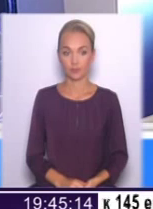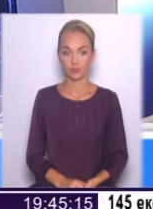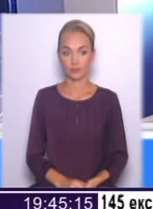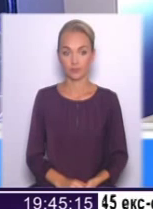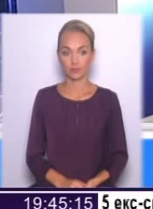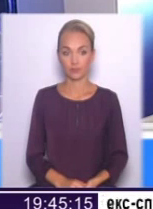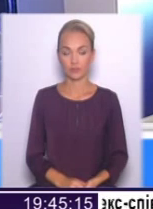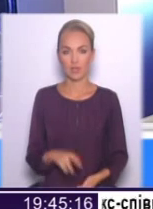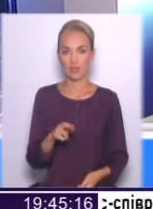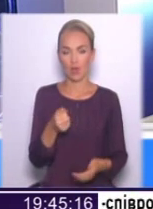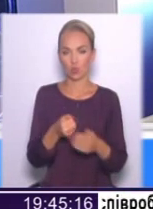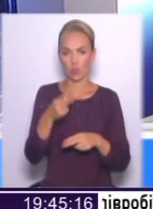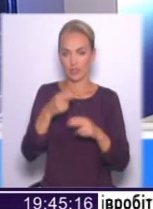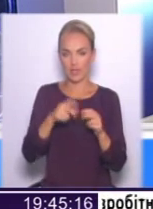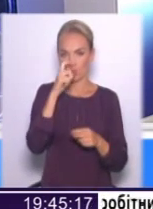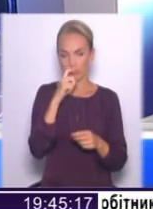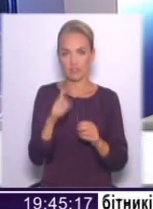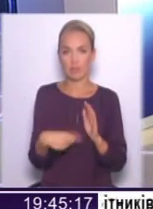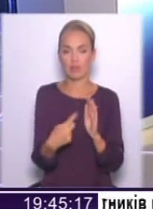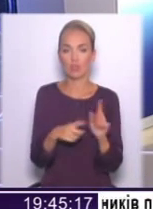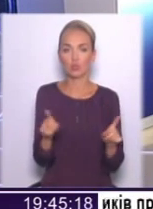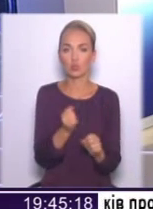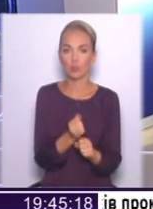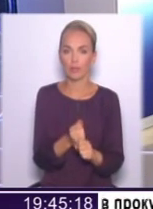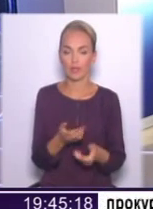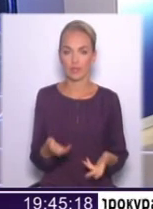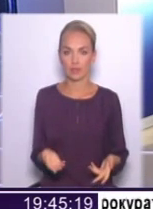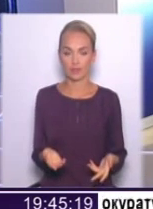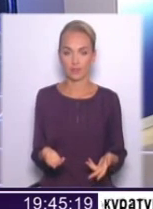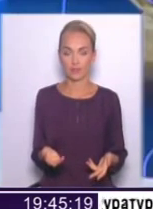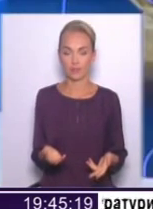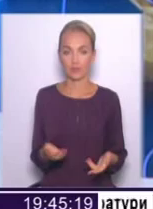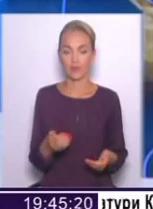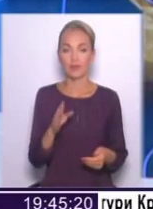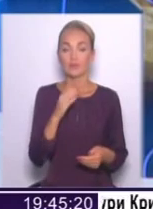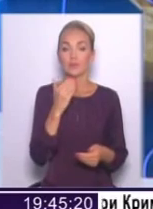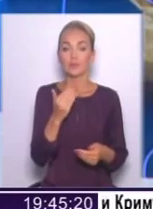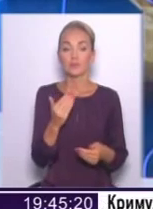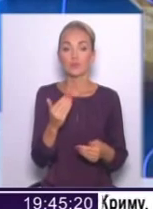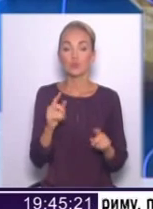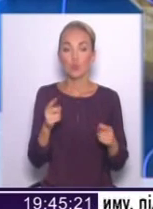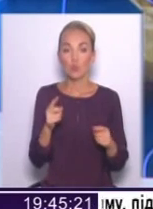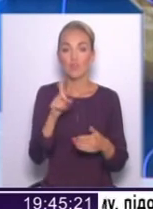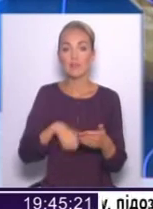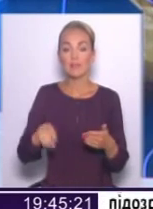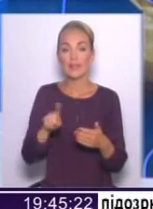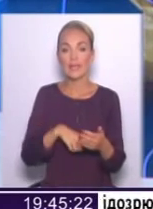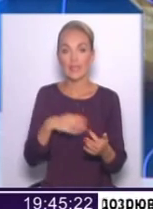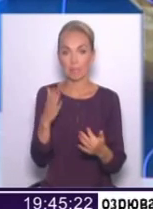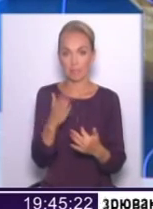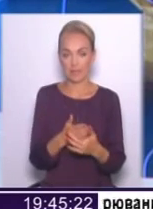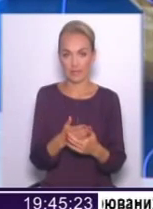Я просто до кінця не зрозумів запитання. Що зробили? Чому все-таки відмінили ці пільги? Хоча дивно, якщо